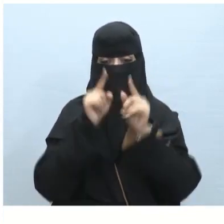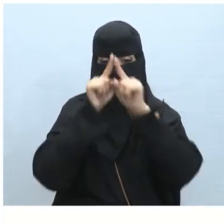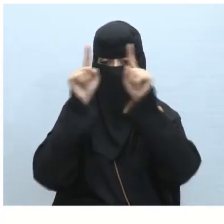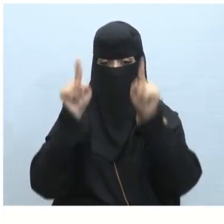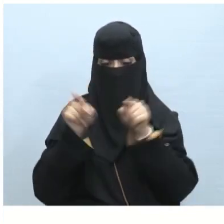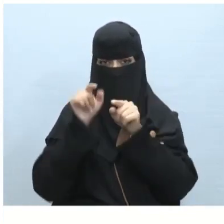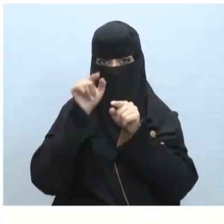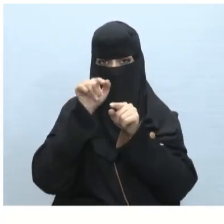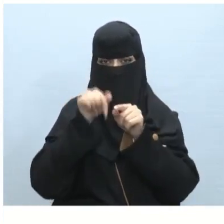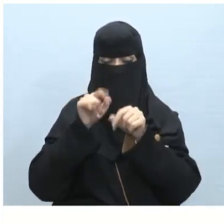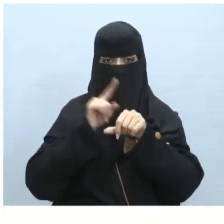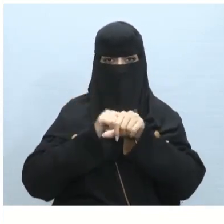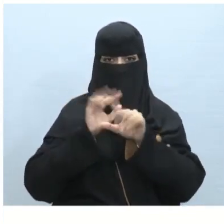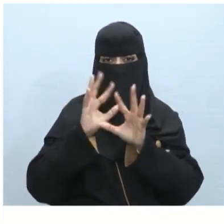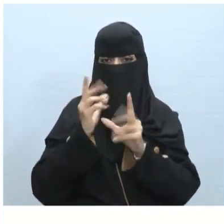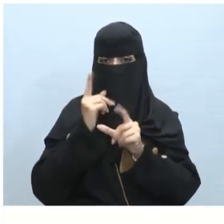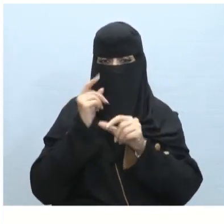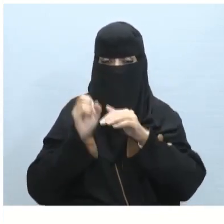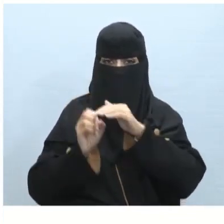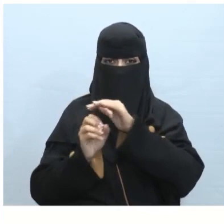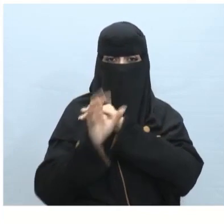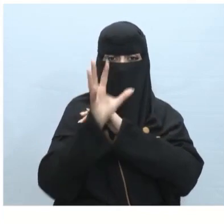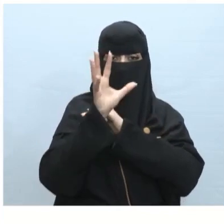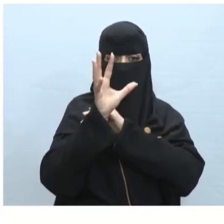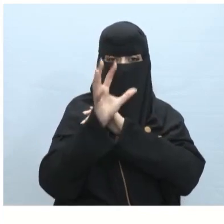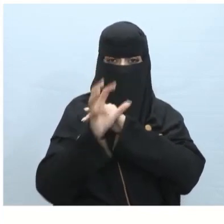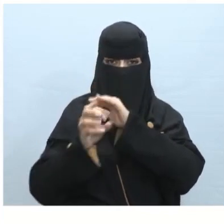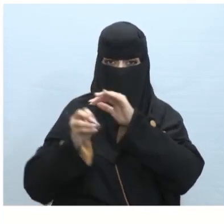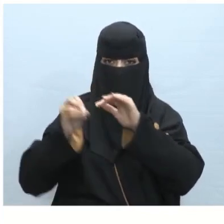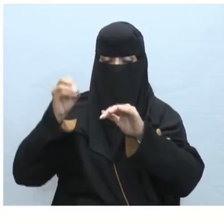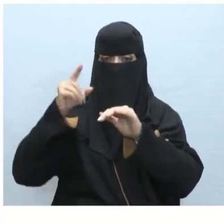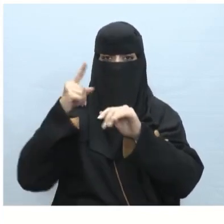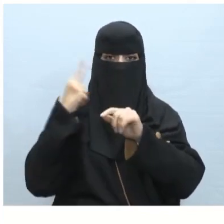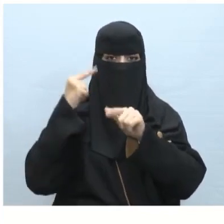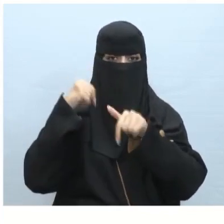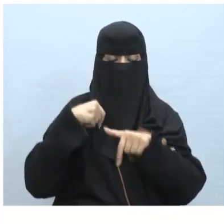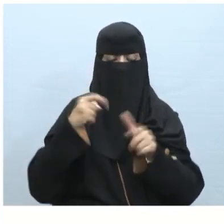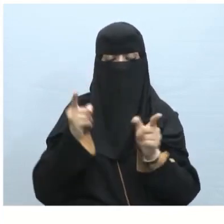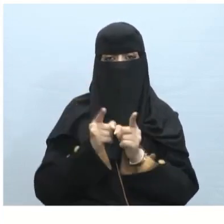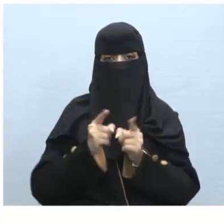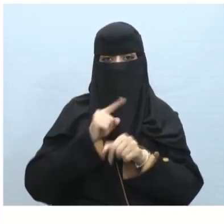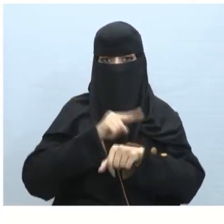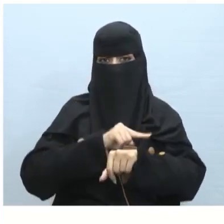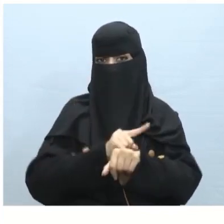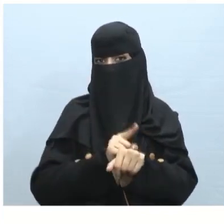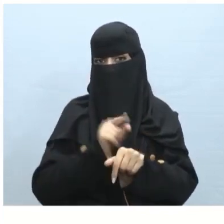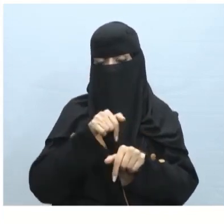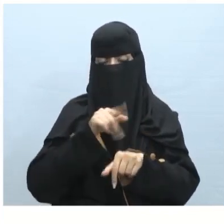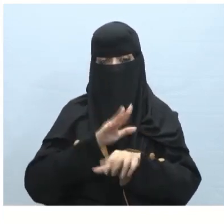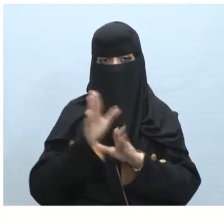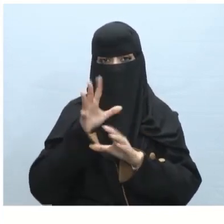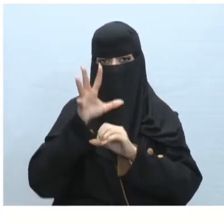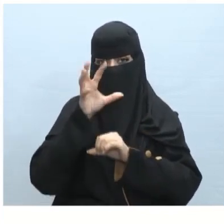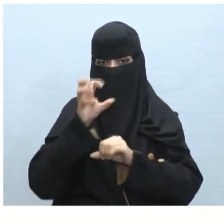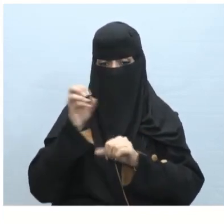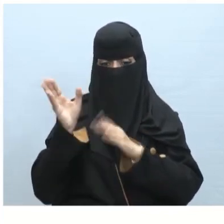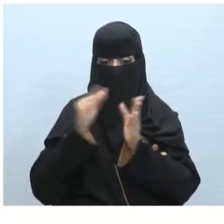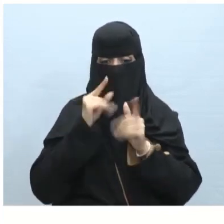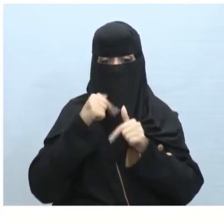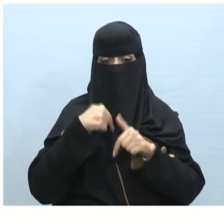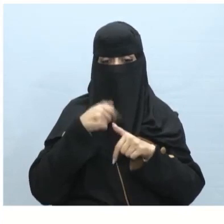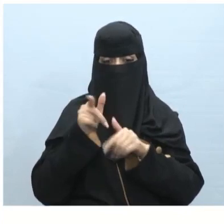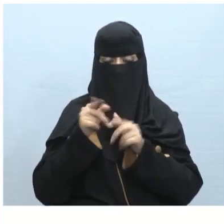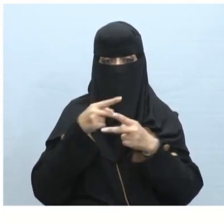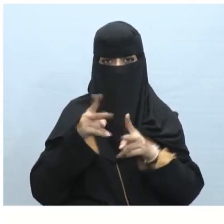في انتهاء التلاشي تستطيع تحديد المدة لانتهاء التلاشي